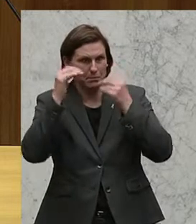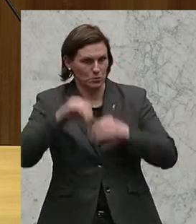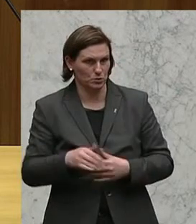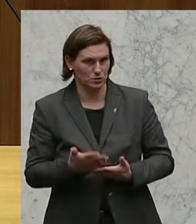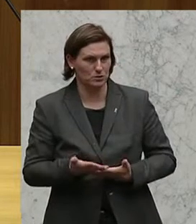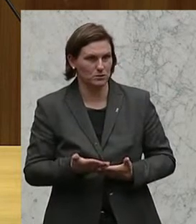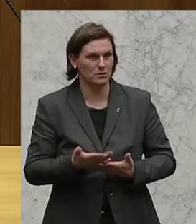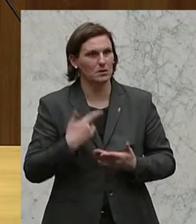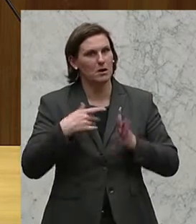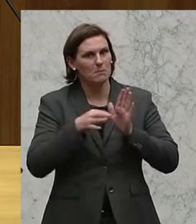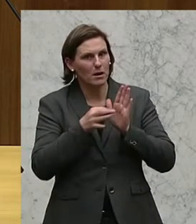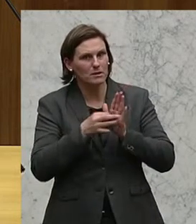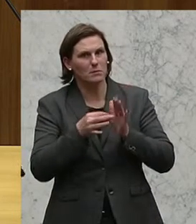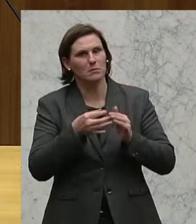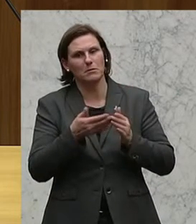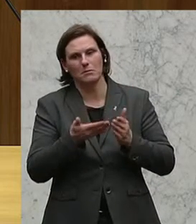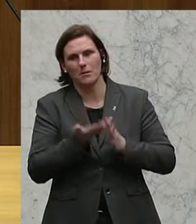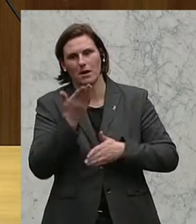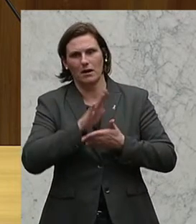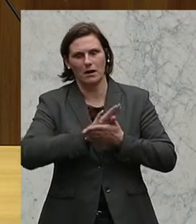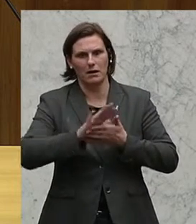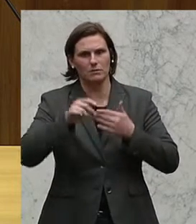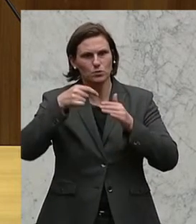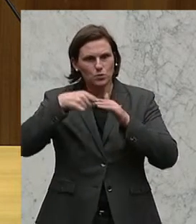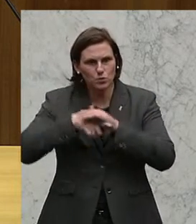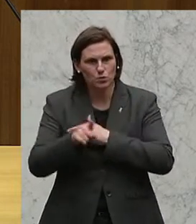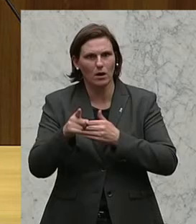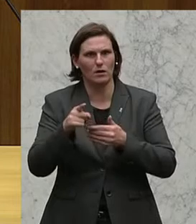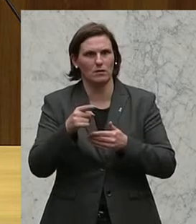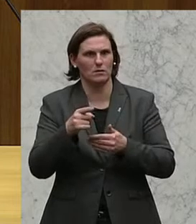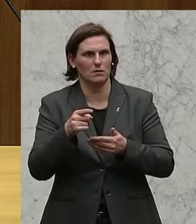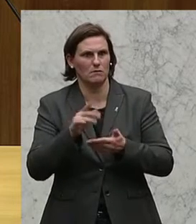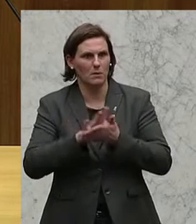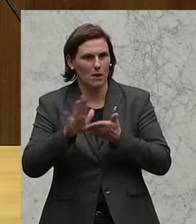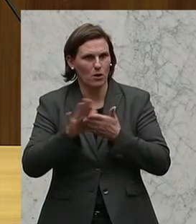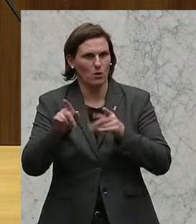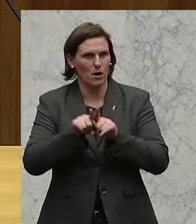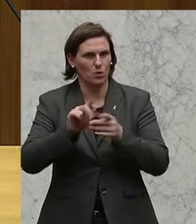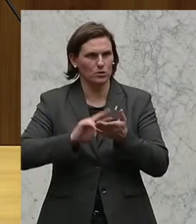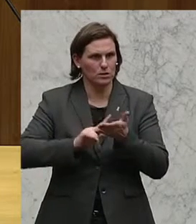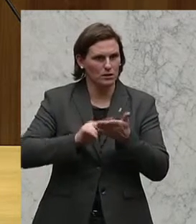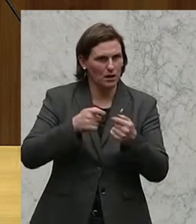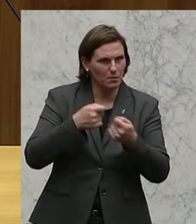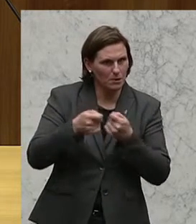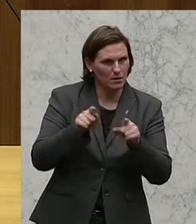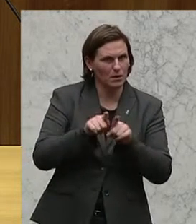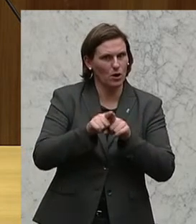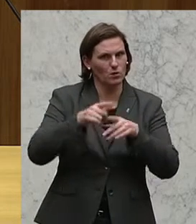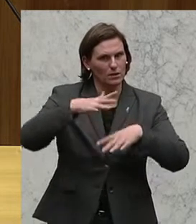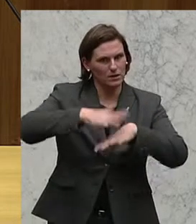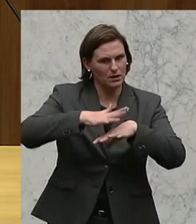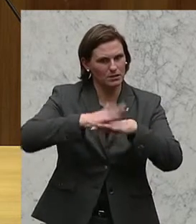Es geht um besseren Zugang für Verbraucher und Unternehmer am digitalen Markt, beste Bedingungen für digitale Netze und